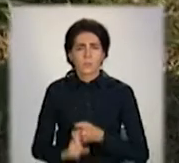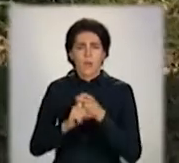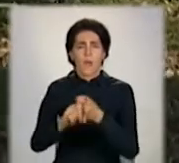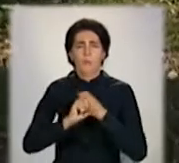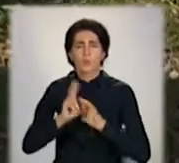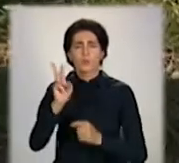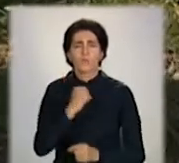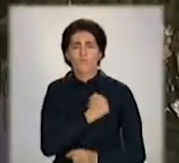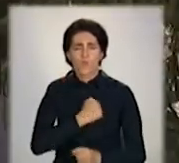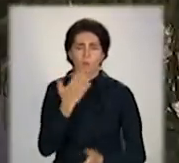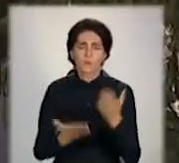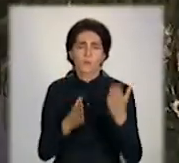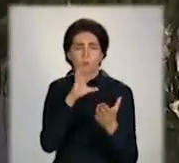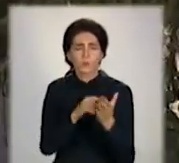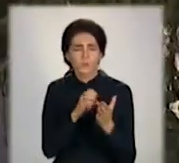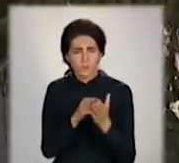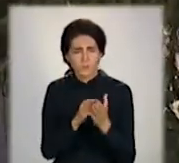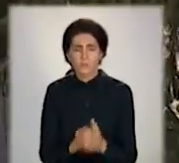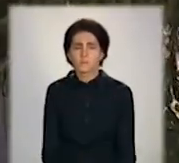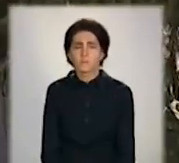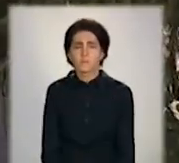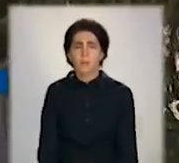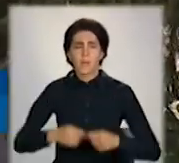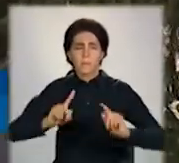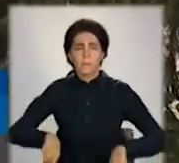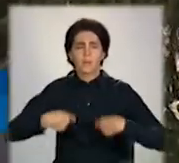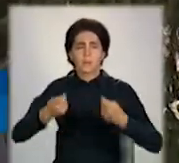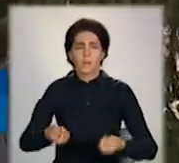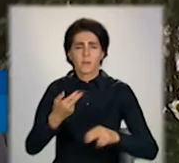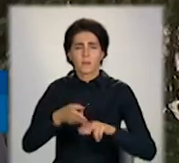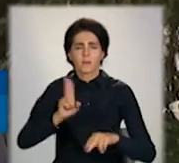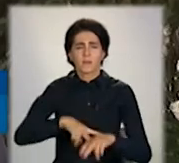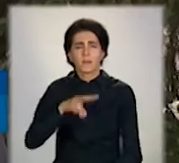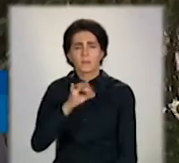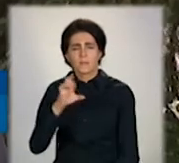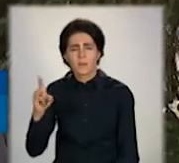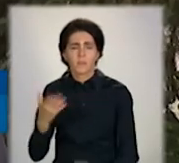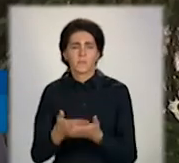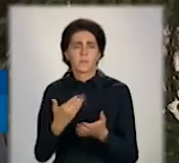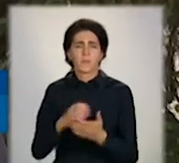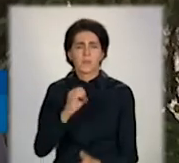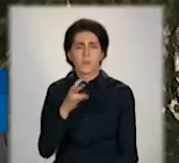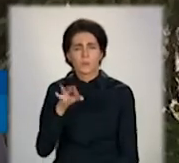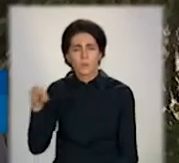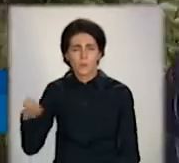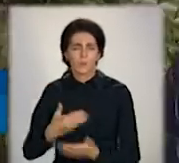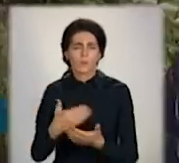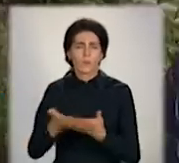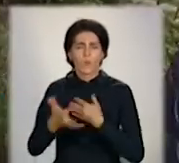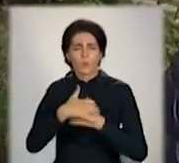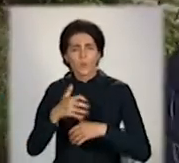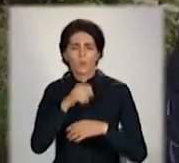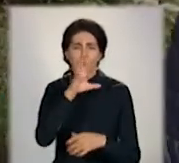від диких тварин чи гризунів. Переносчиками є ліси, єнотовідні собаки, інші коти